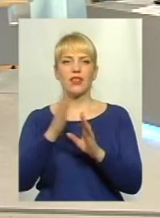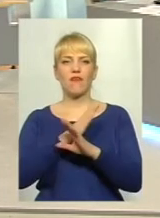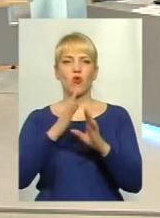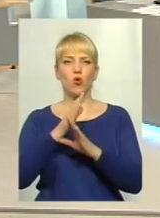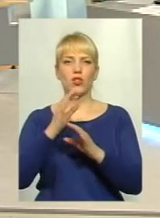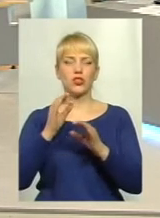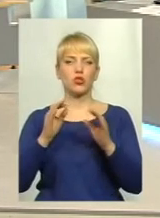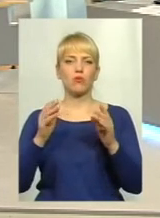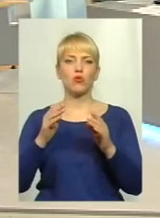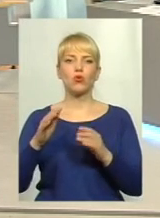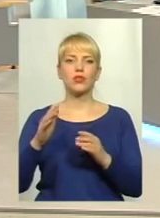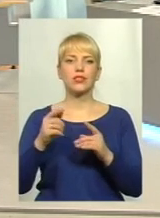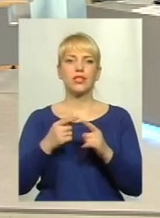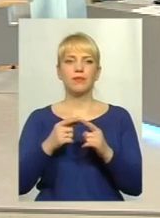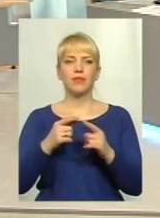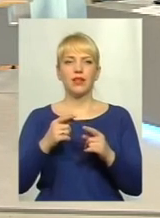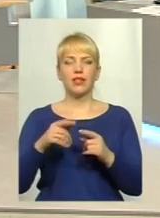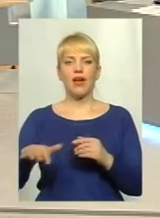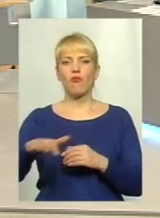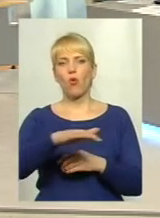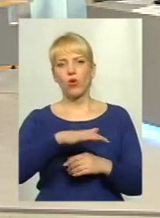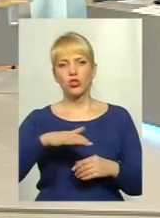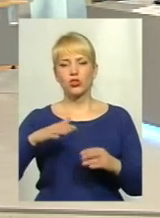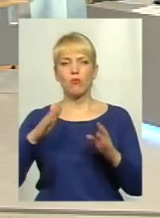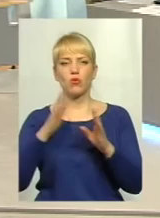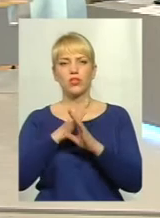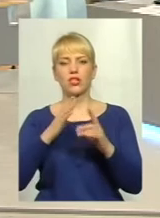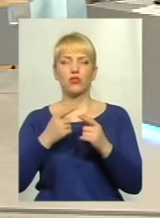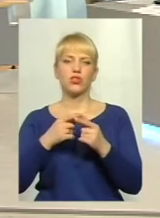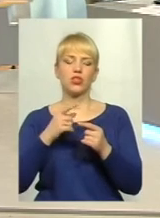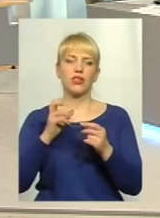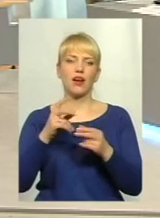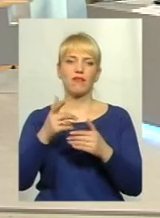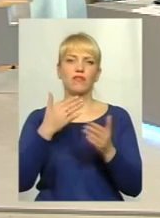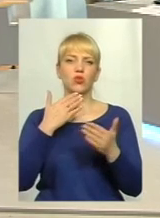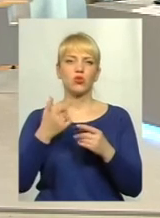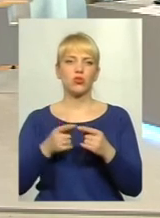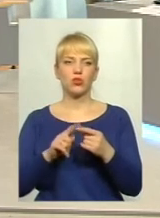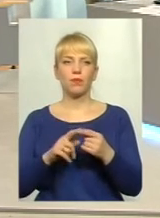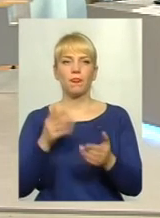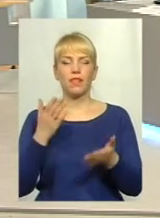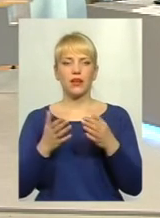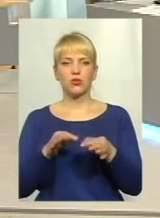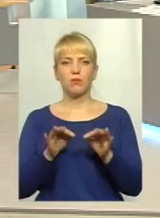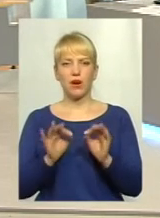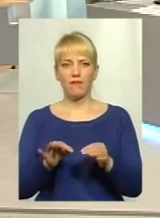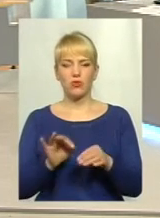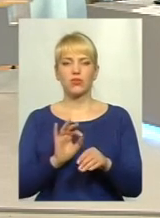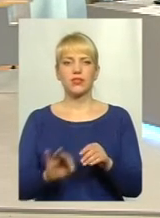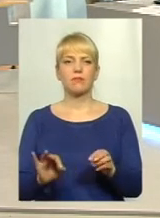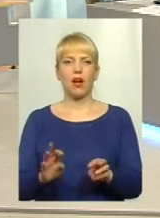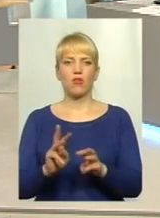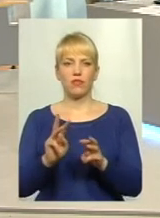до таких суджень? Чи цю думку можна по-різному трактувати? Якщо правильно спалювати